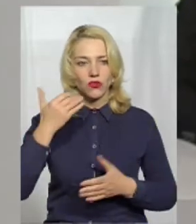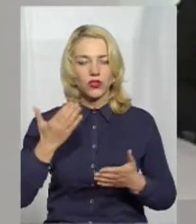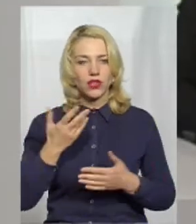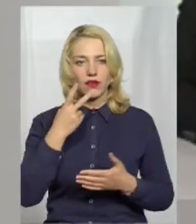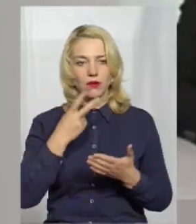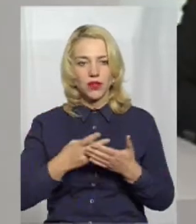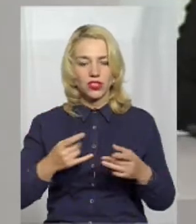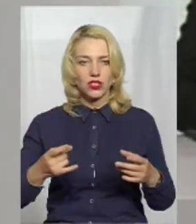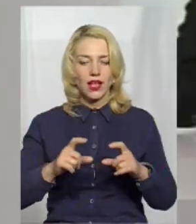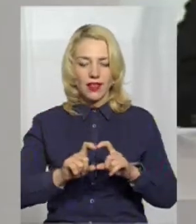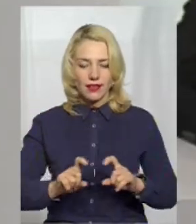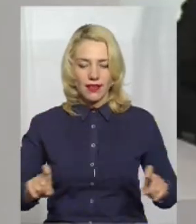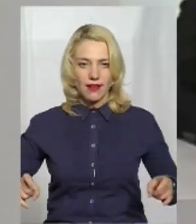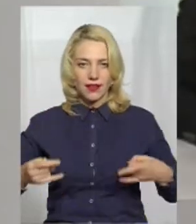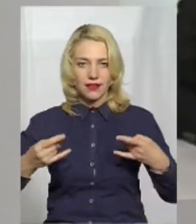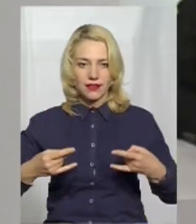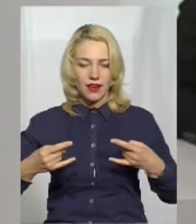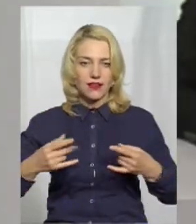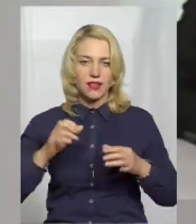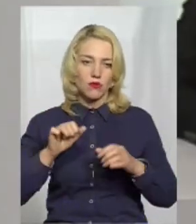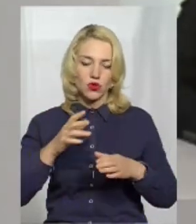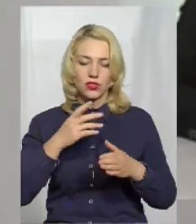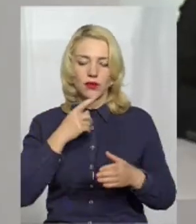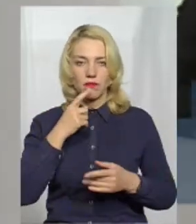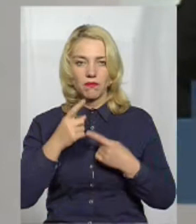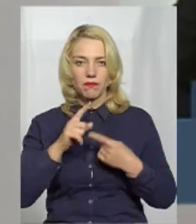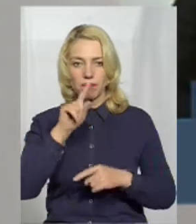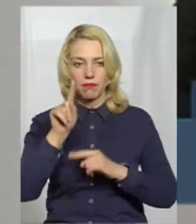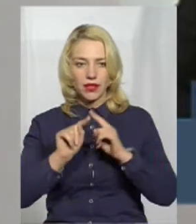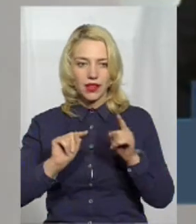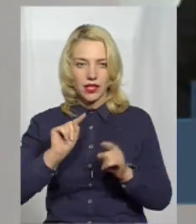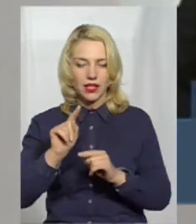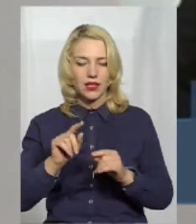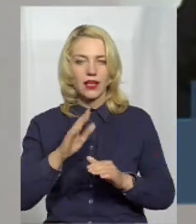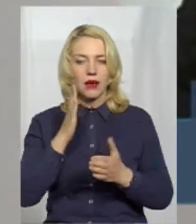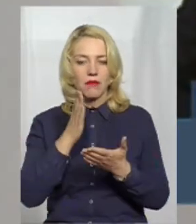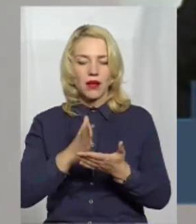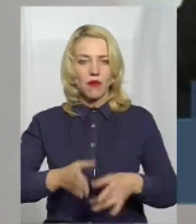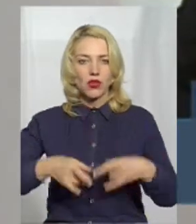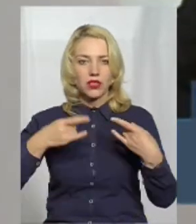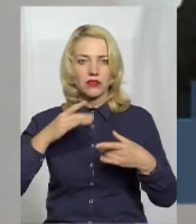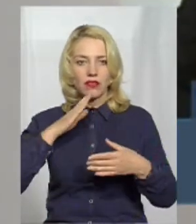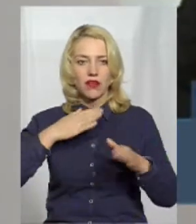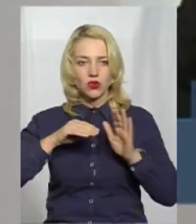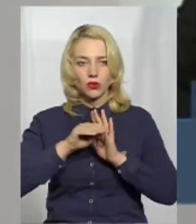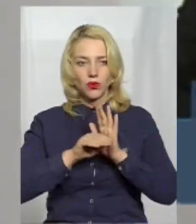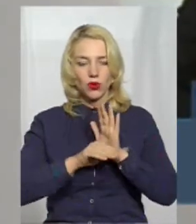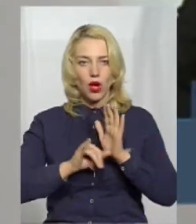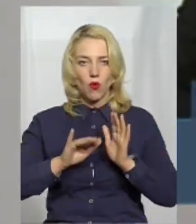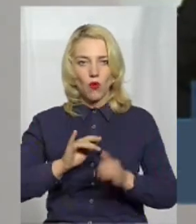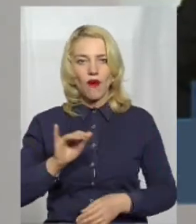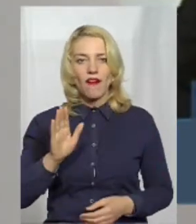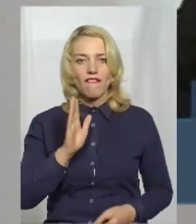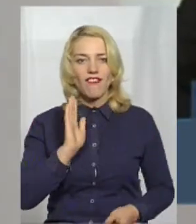ви бачите зараз на екрані, а також можете ставити свої питання під прямою трансляцією нашої програми у